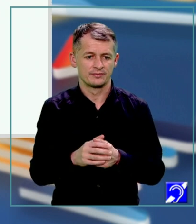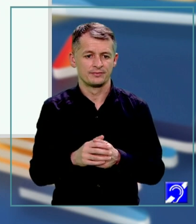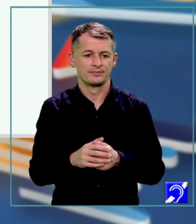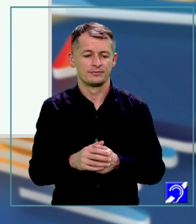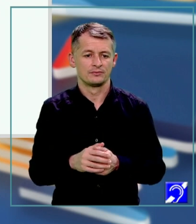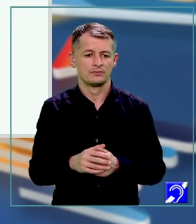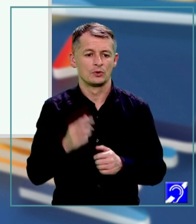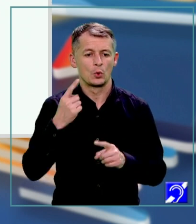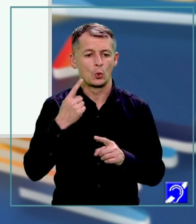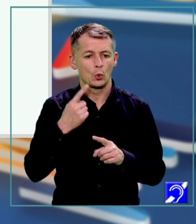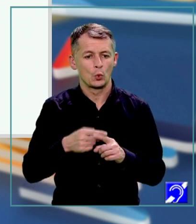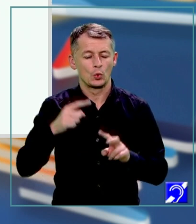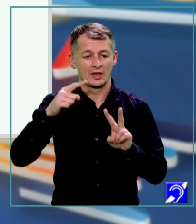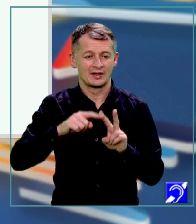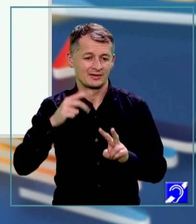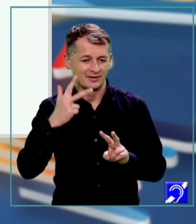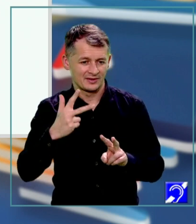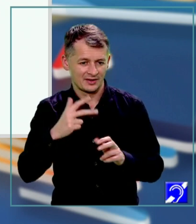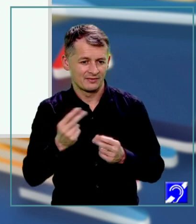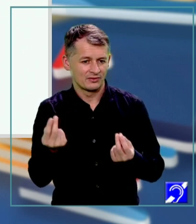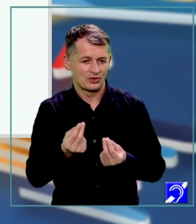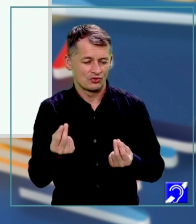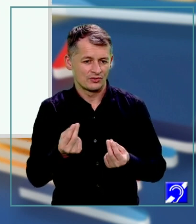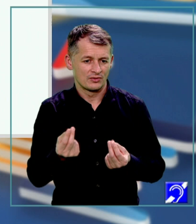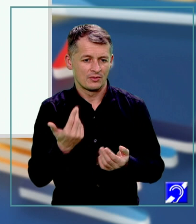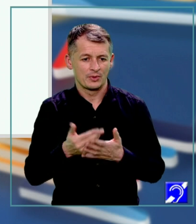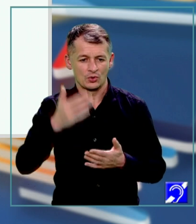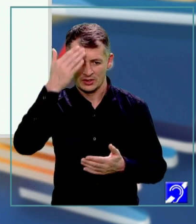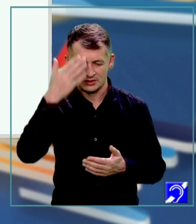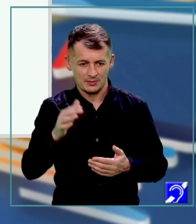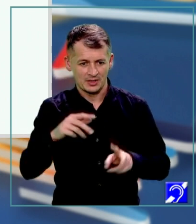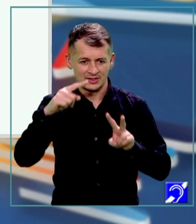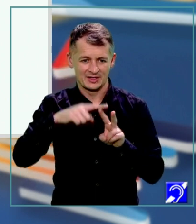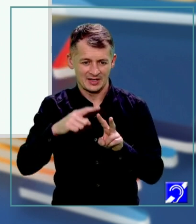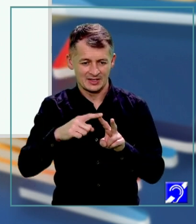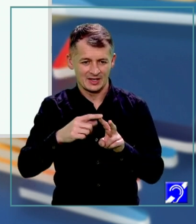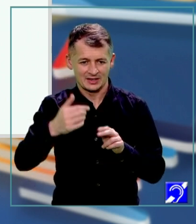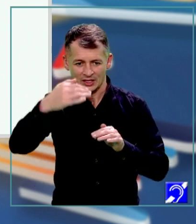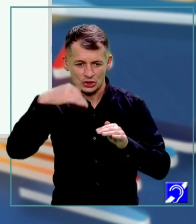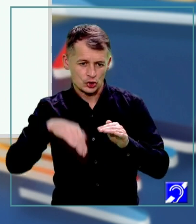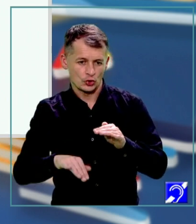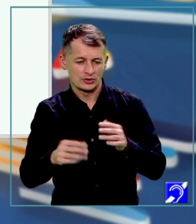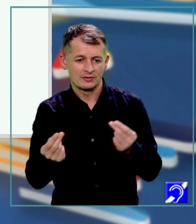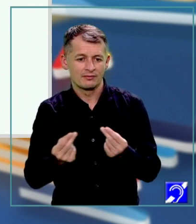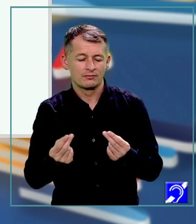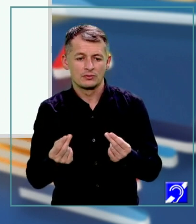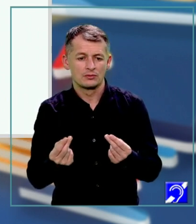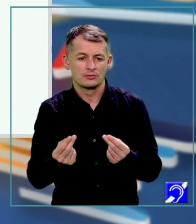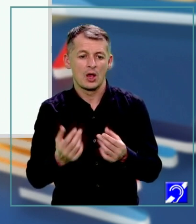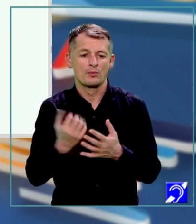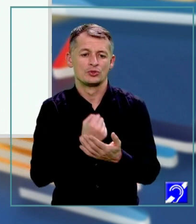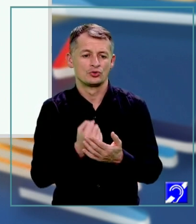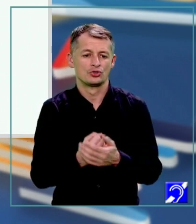3 cu radical din 3. De ce? Pentru a scăpa de radicalul de la numitor. Și ce am obținut? 6